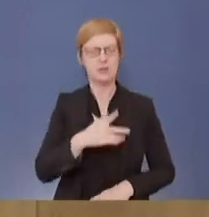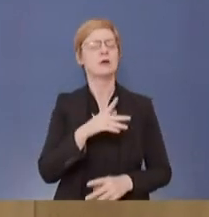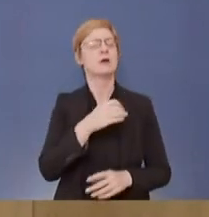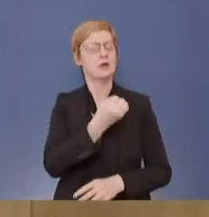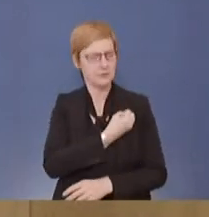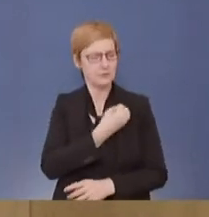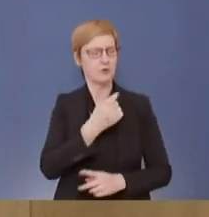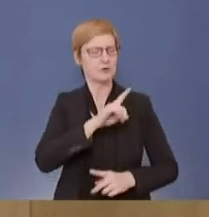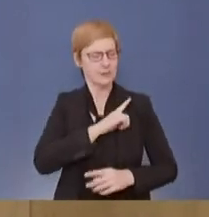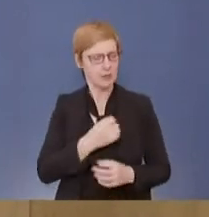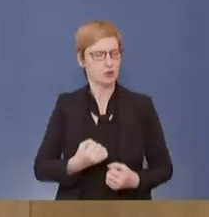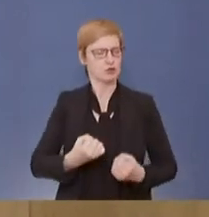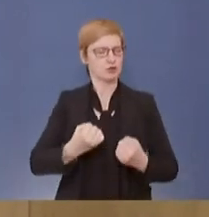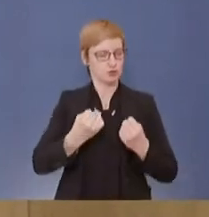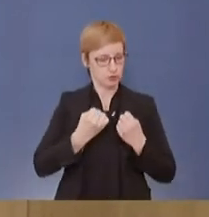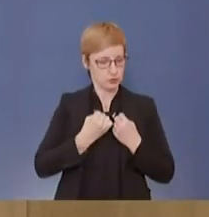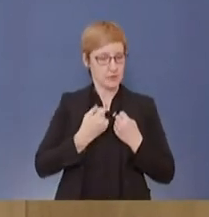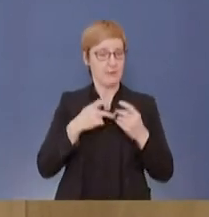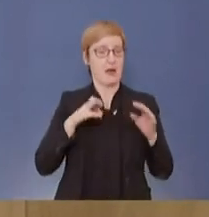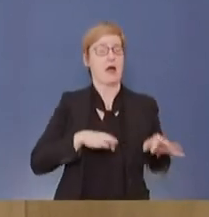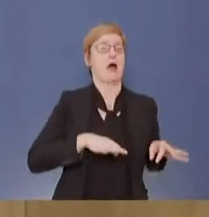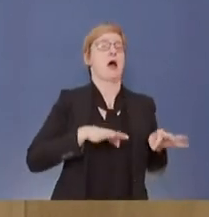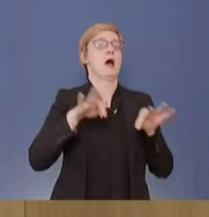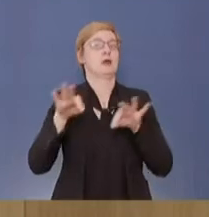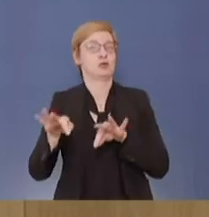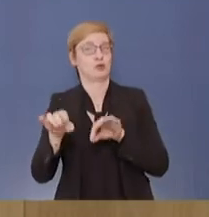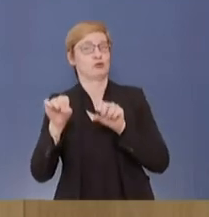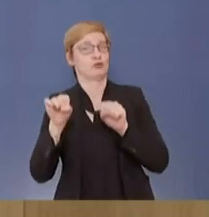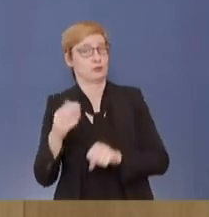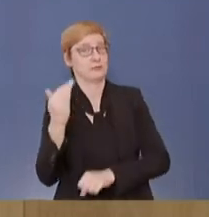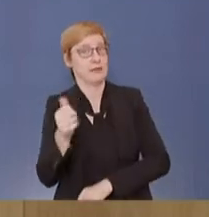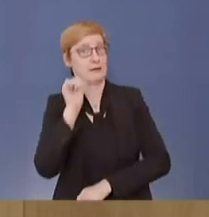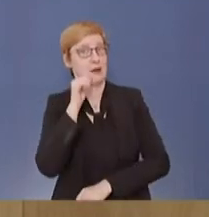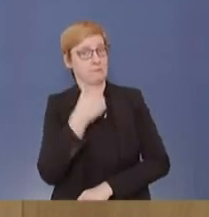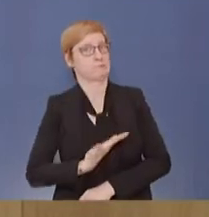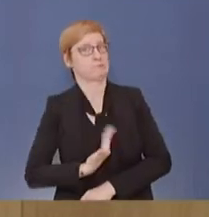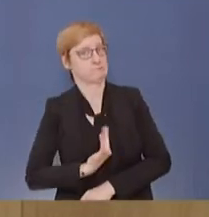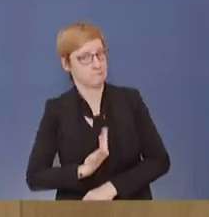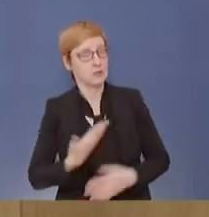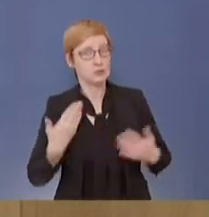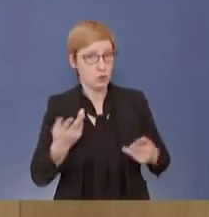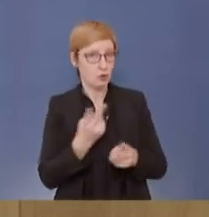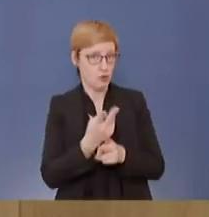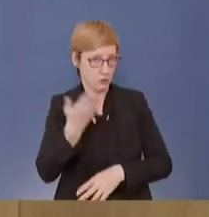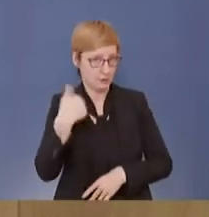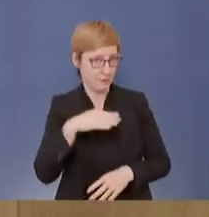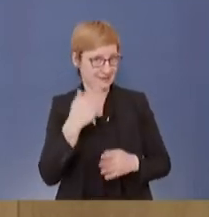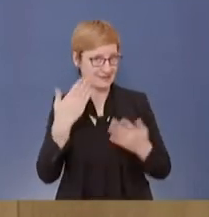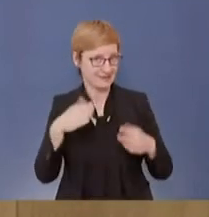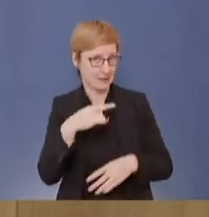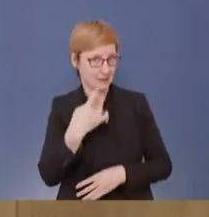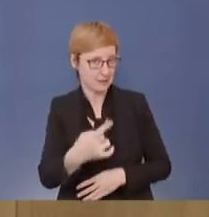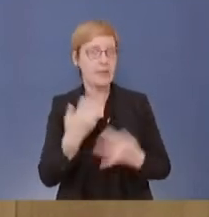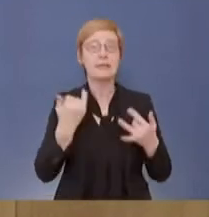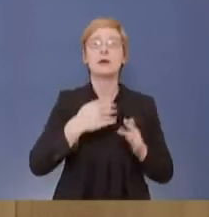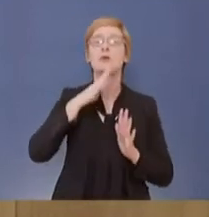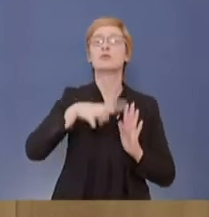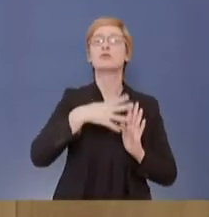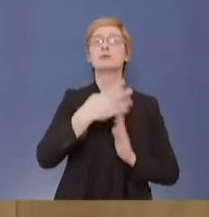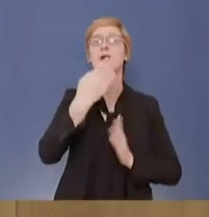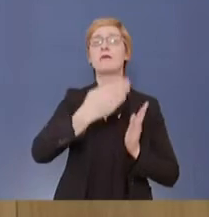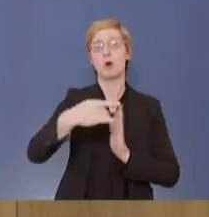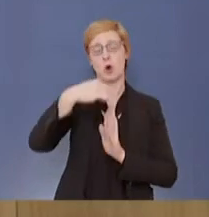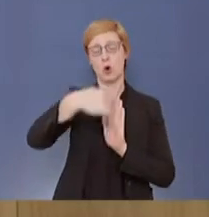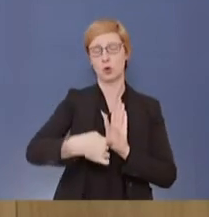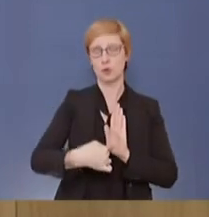aber wir wissen nicht, ob sie vor einer Ansteckung anderer schützt. Nun gibt es diese Musterverordnung und die gibt es ja und da hat die Bundesregierung,